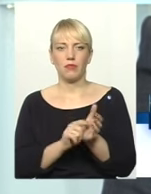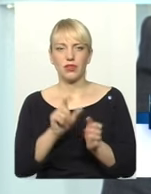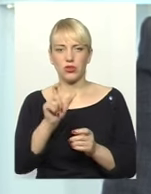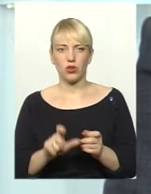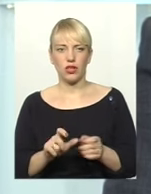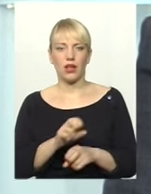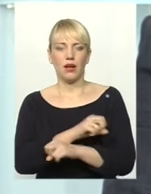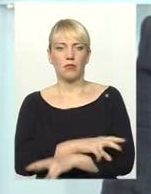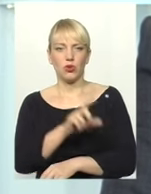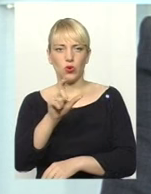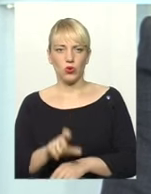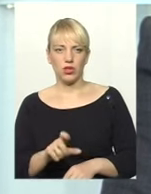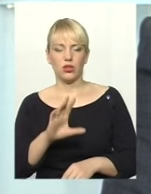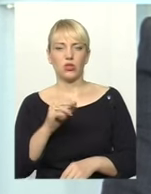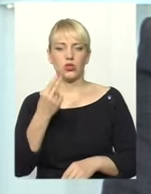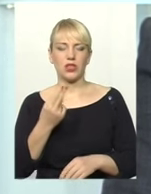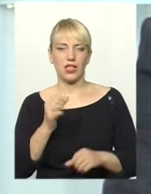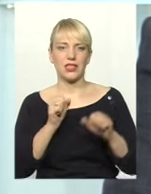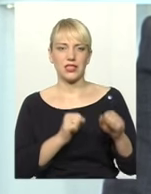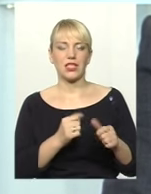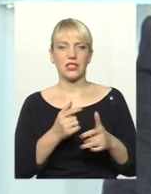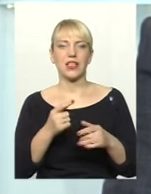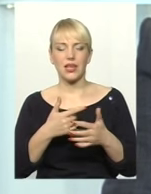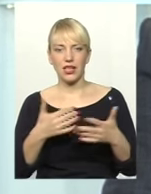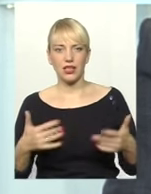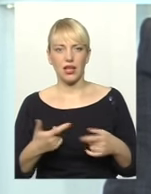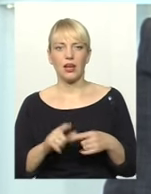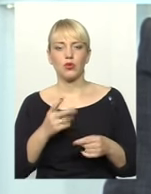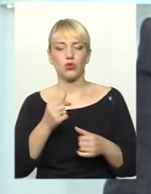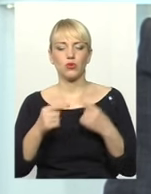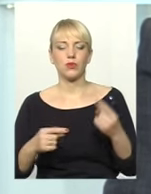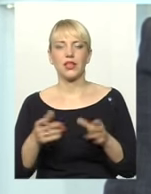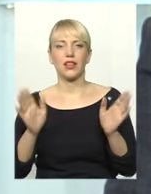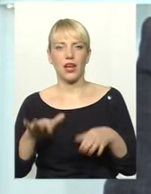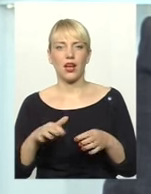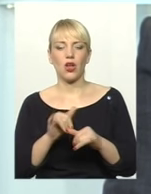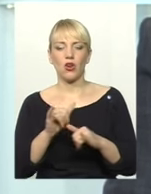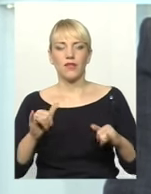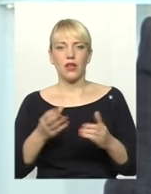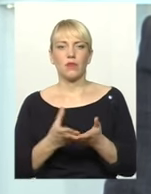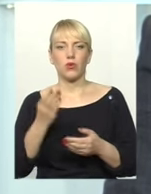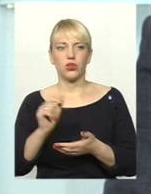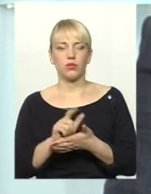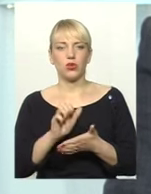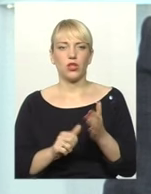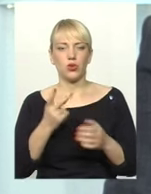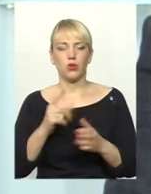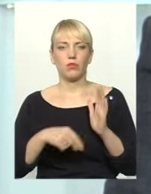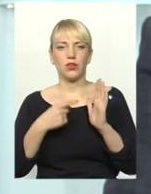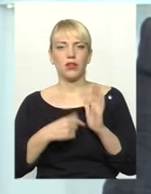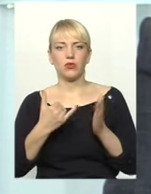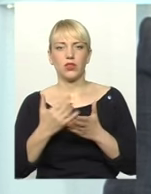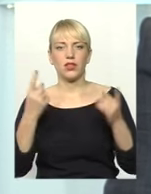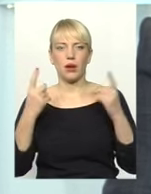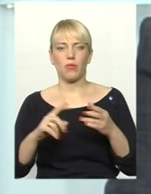бідну людину, по соціальному захисту і так далі. Тому що бізнес нехай розвивається, платить податки. Друге питання. Ми сьогодні маємо проблеми